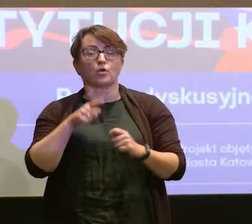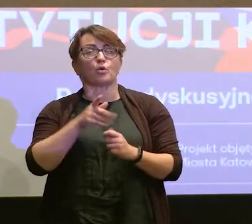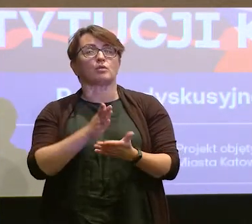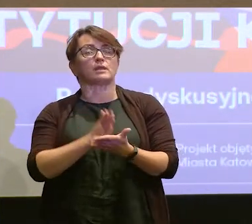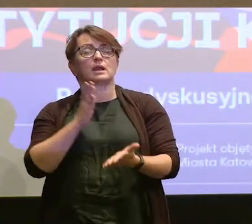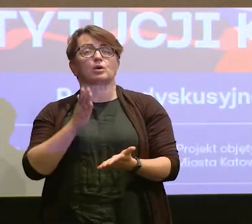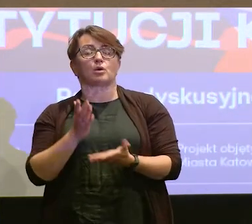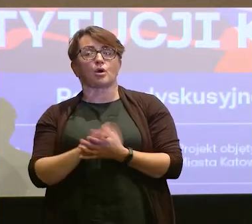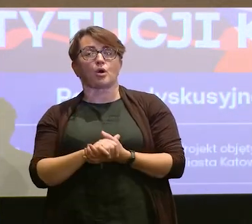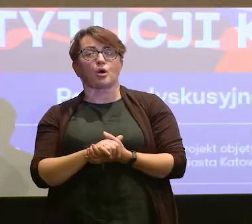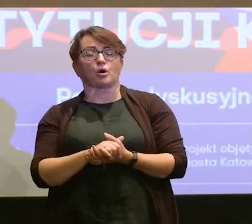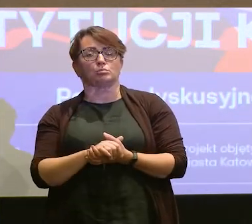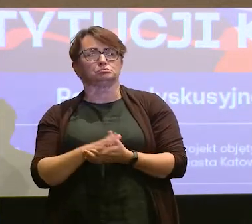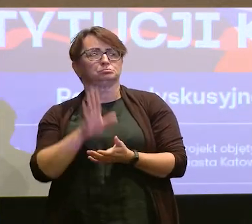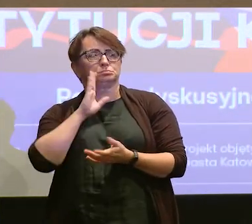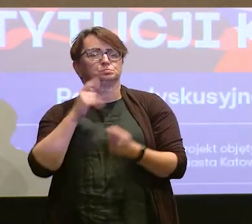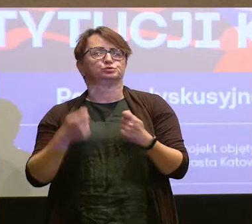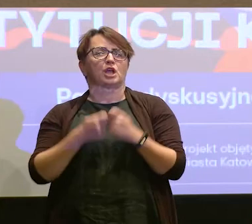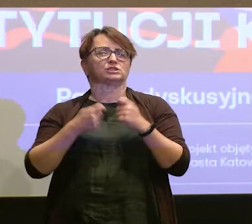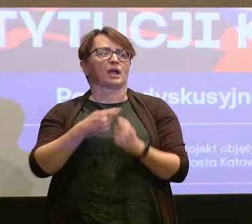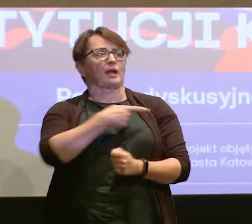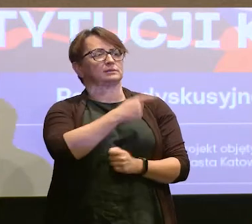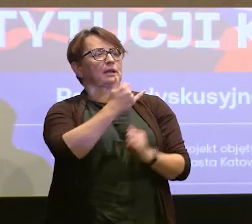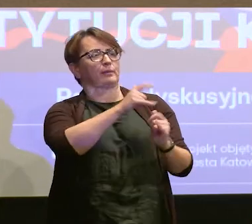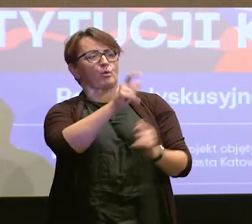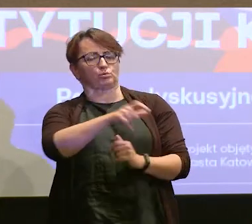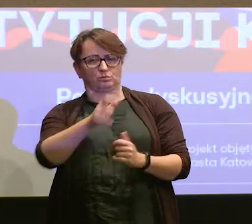by jakoś bardzo przeszkadzało innym.